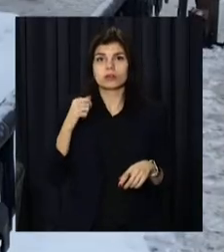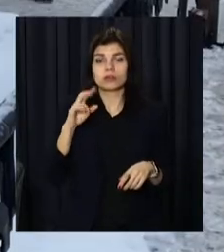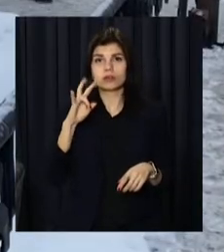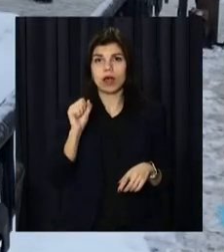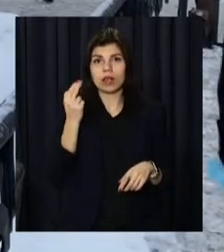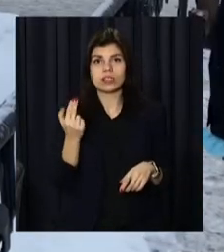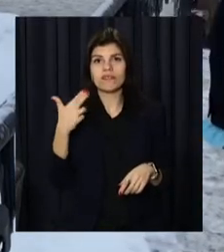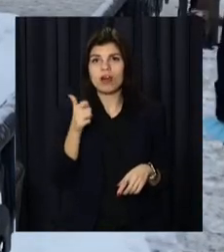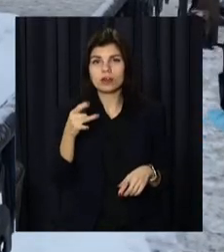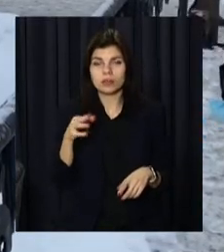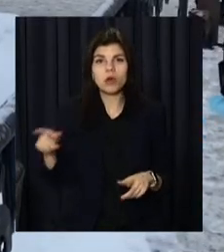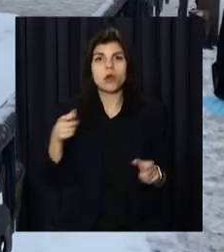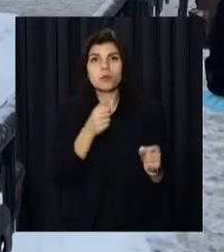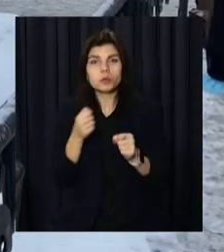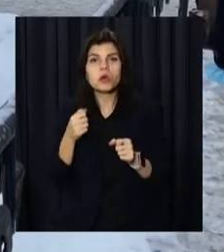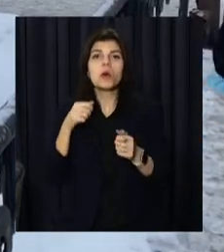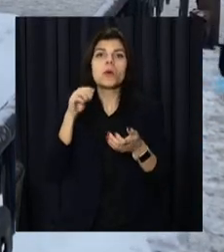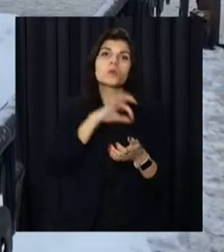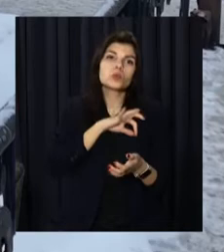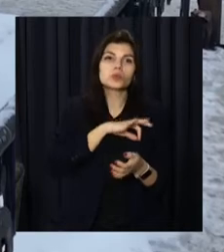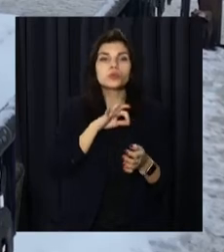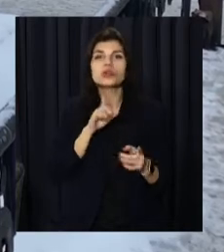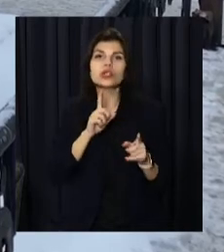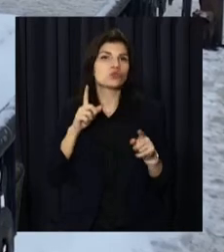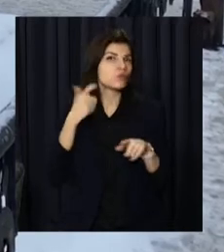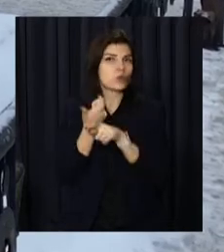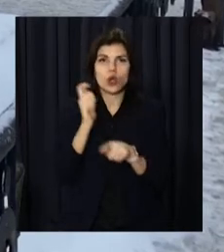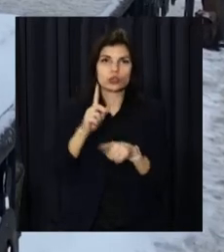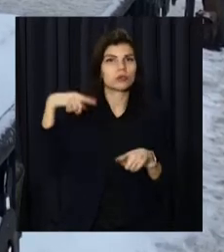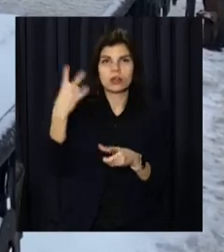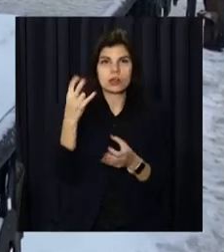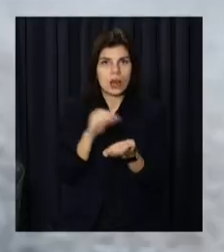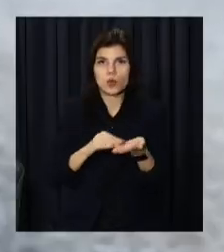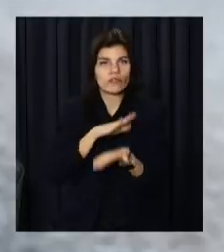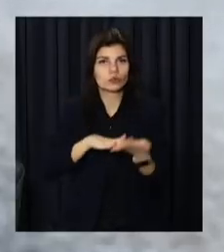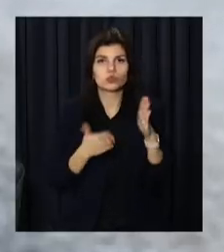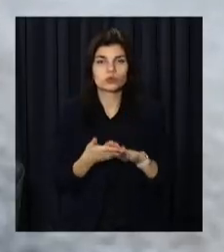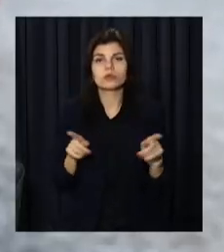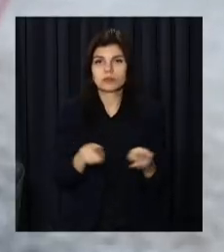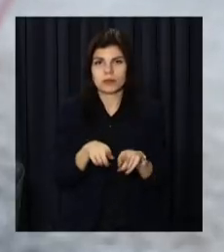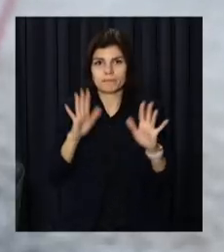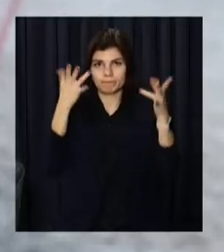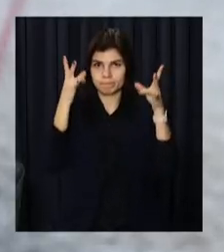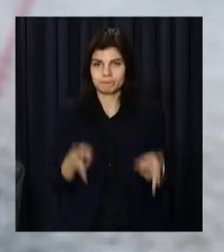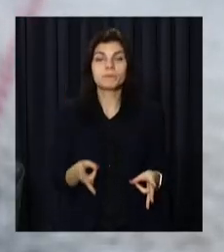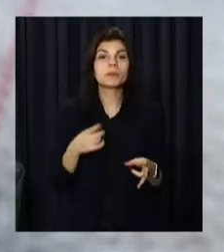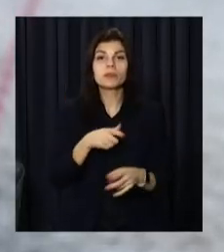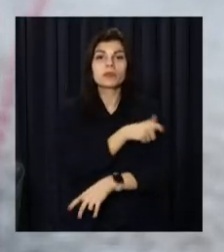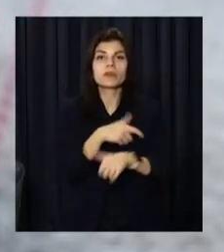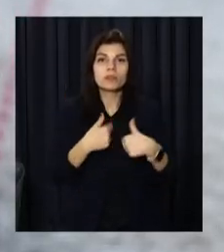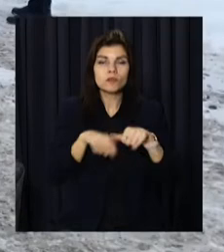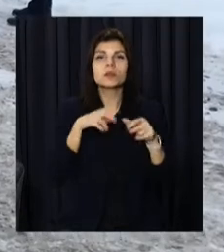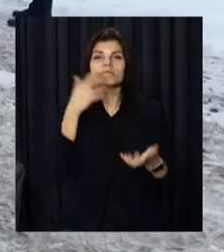допустити подібних трагедій у майбутньому. Єнін наголосив, комісія встановить всі обставини та нюанси справи, а він